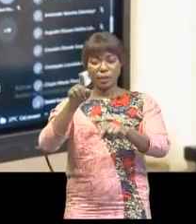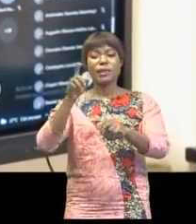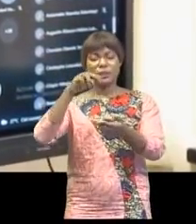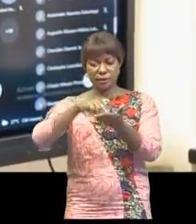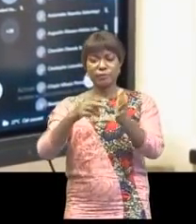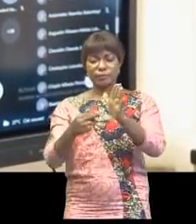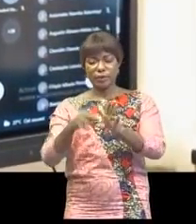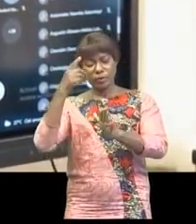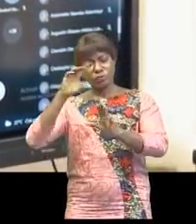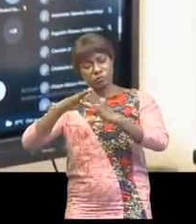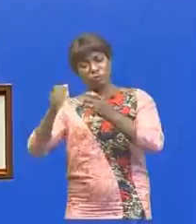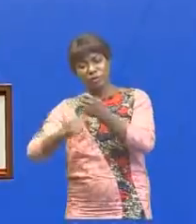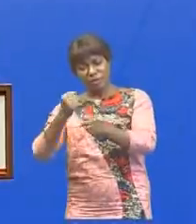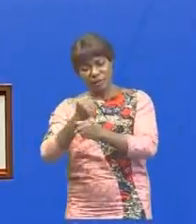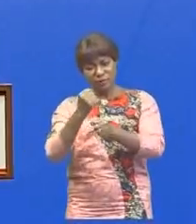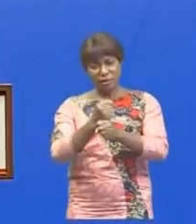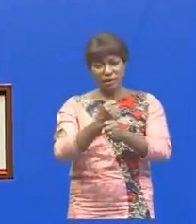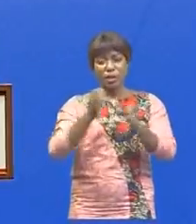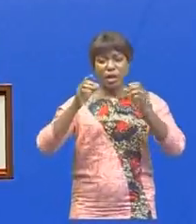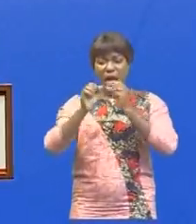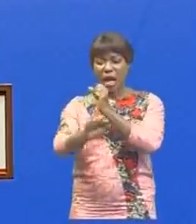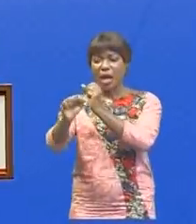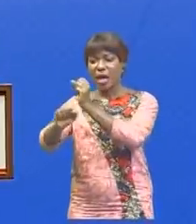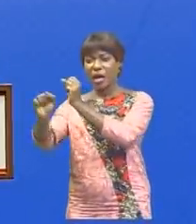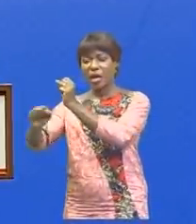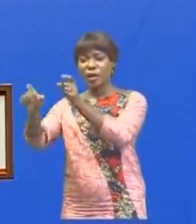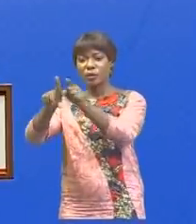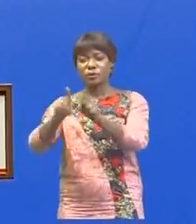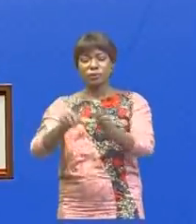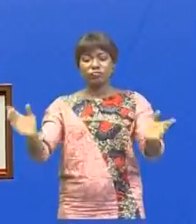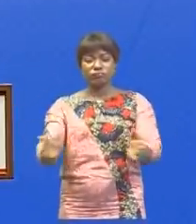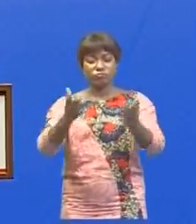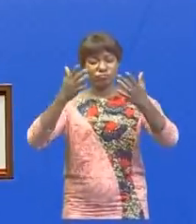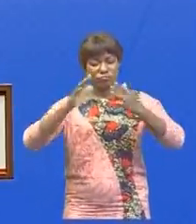critique, opération, sensibilisation et démobilisation.